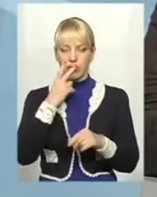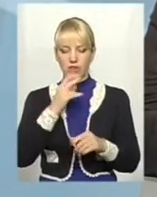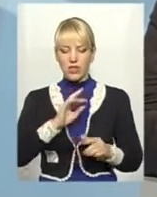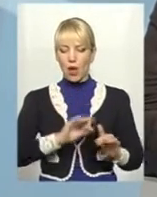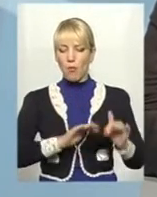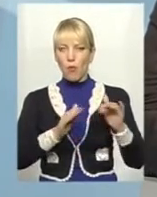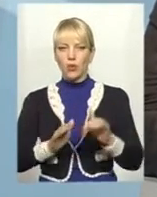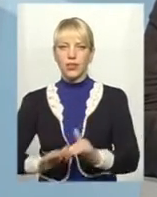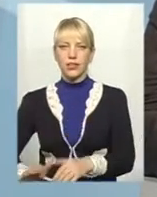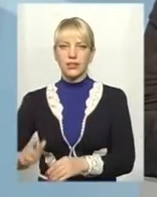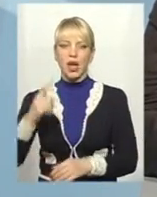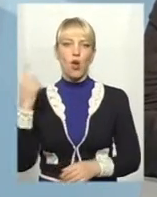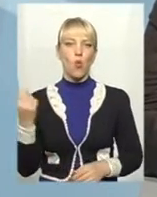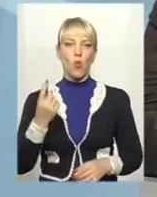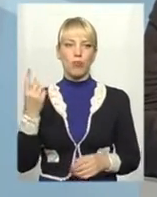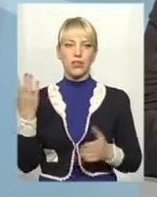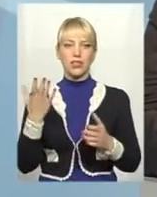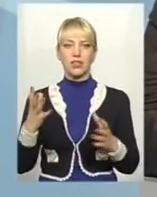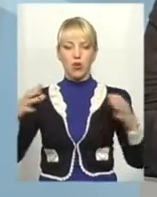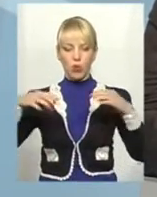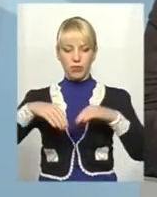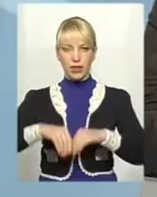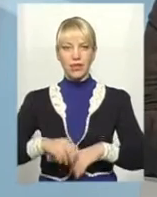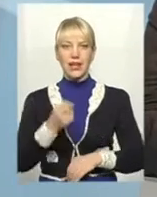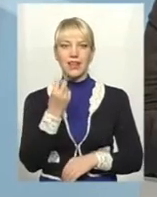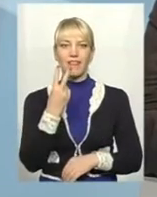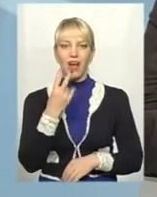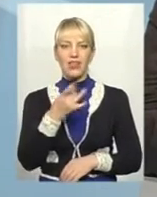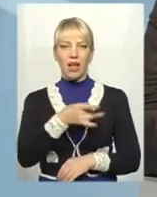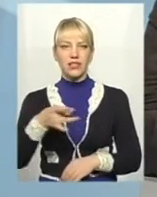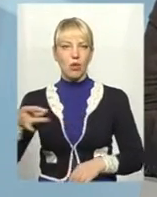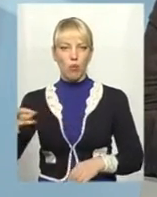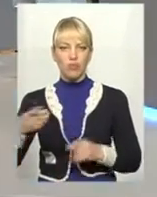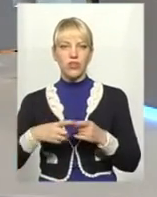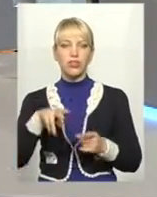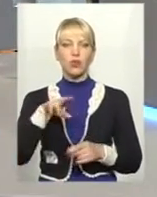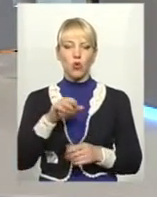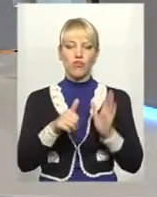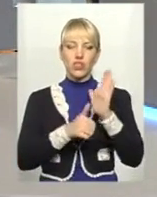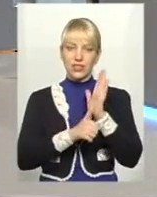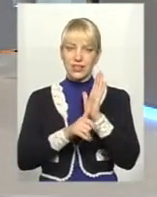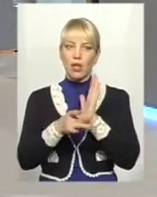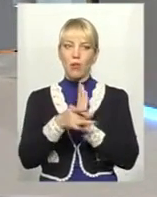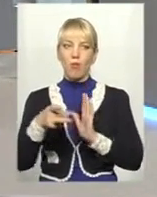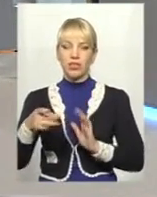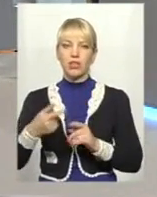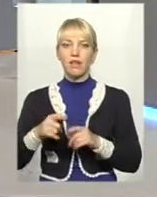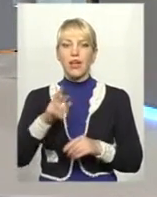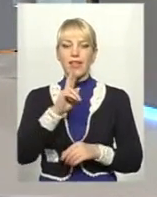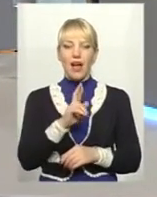губернію, яка тоді об'єднувала 12 повітів, то в шести повітах, як і Васильович, був